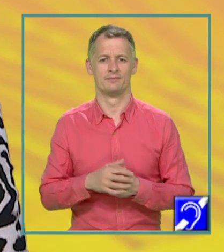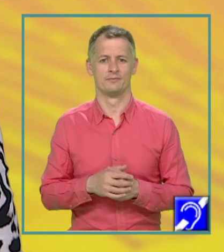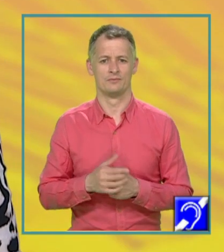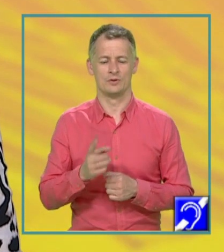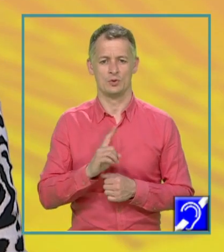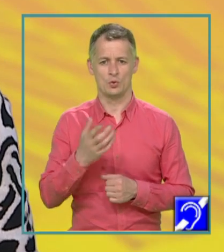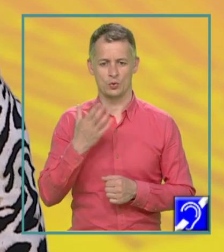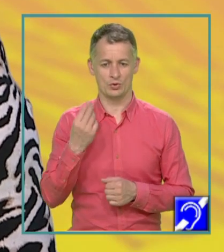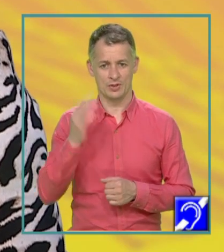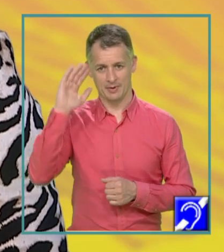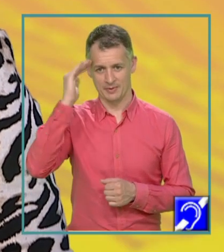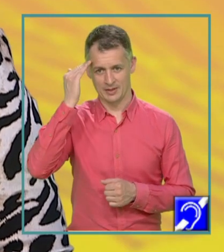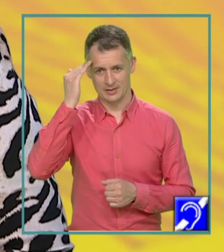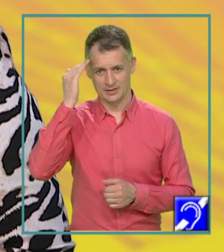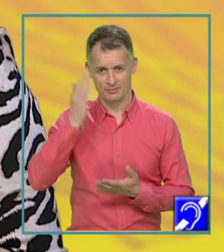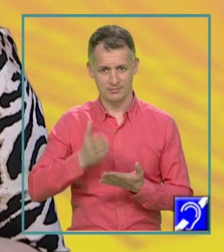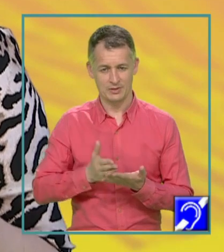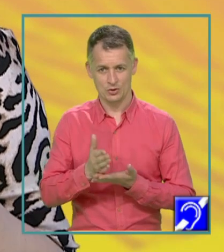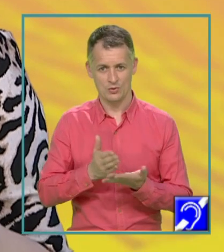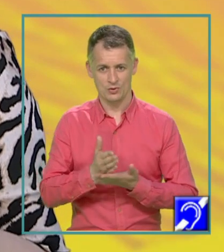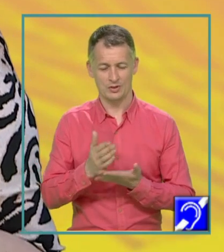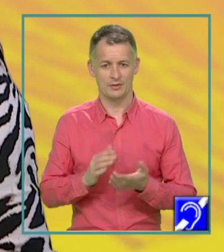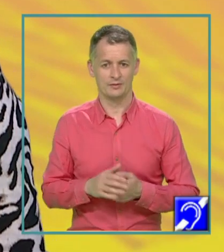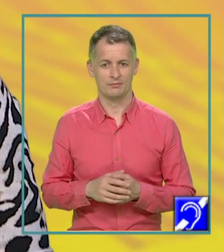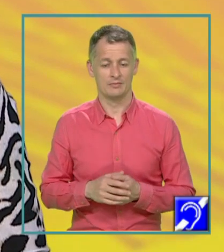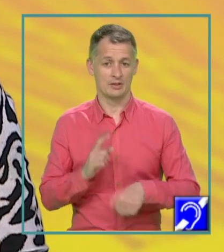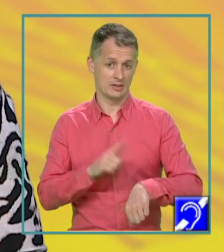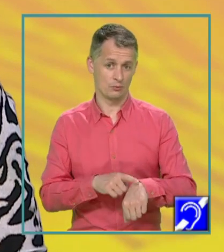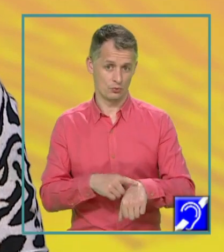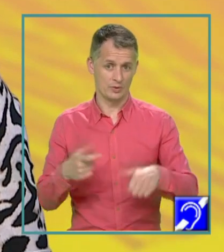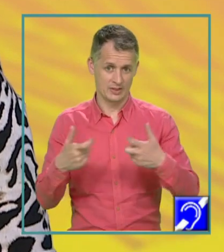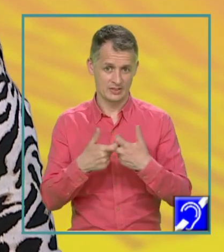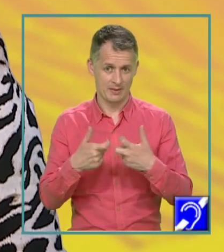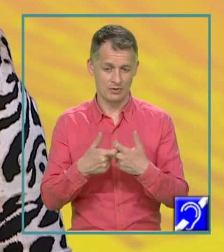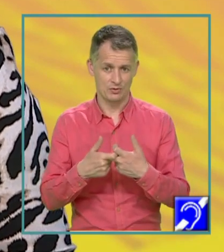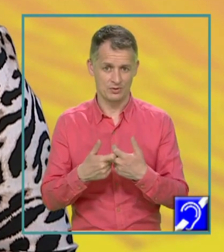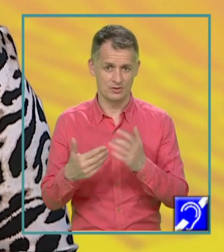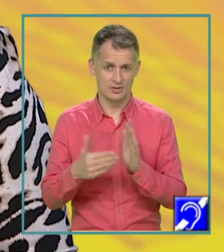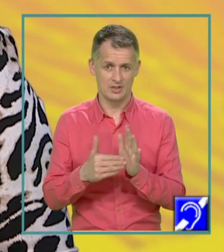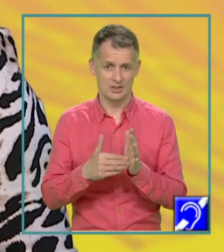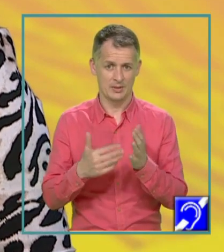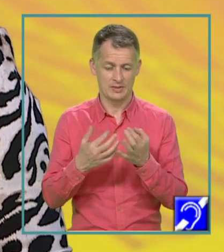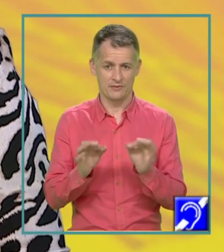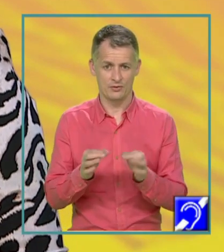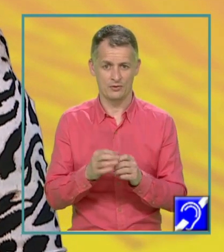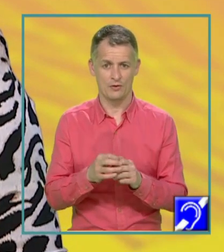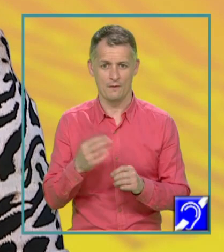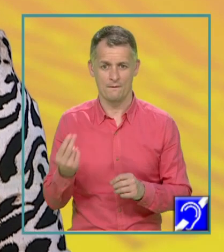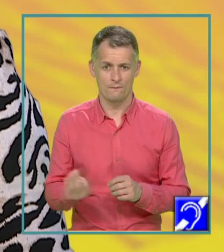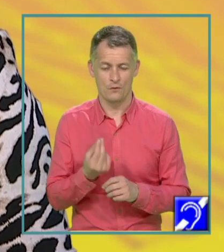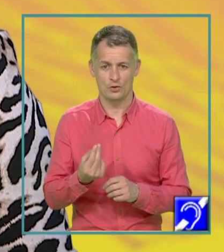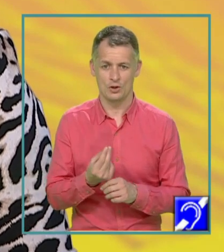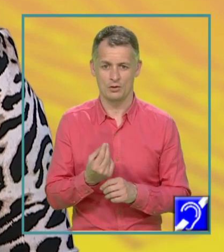uit să-mi amintesc întotdeauna că în timpul examenului trebuie să fiu foarte